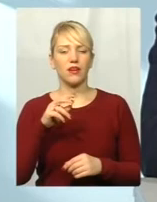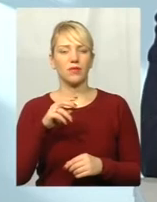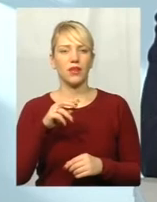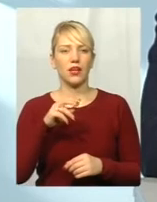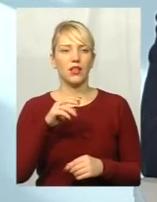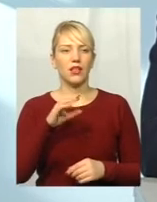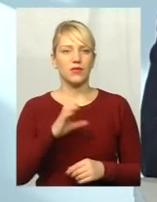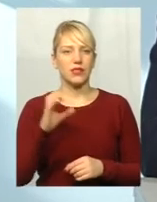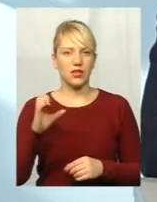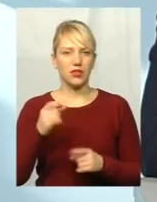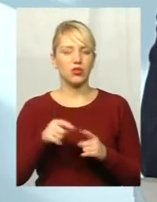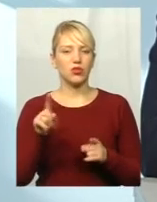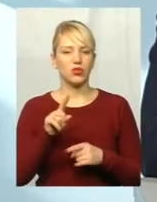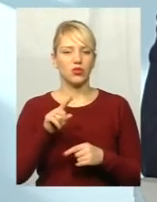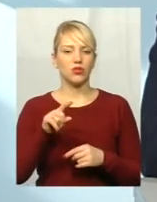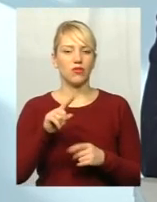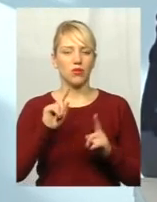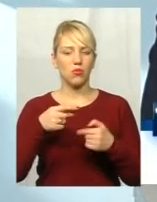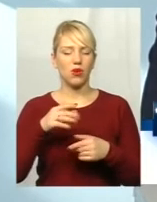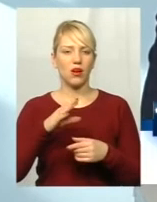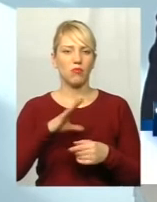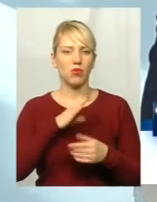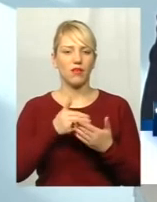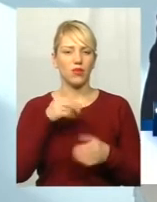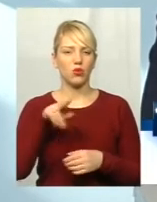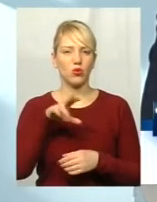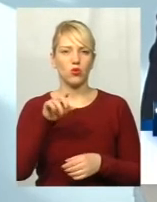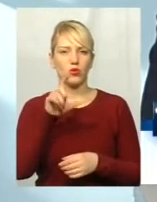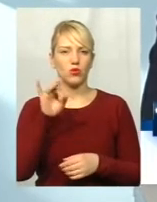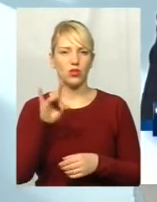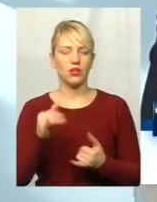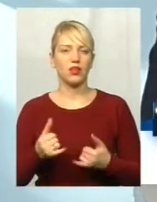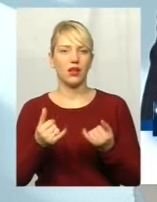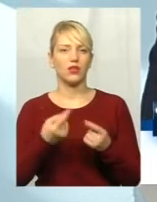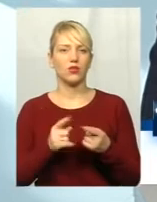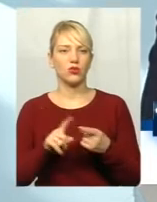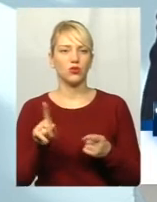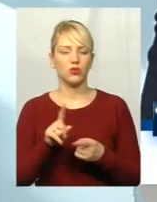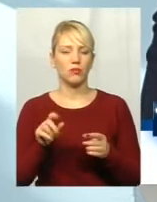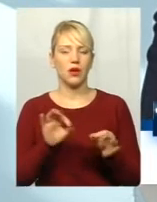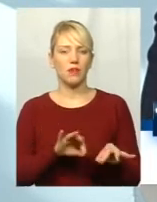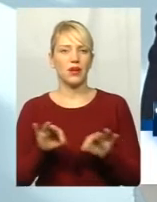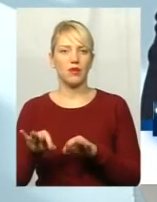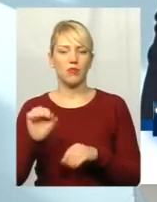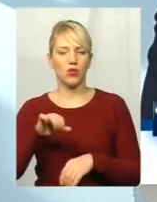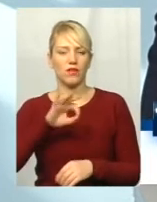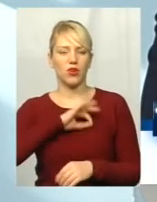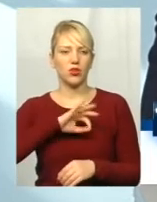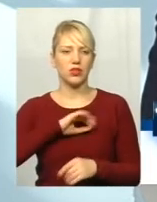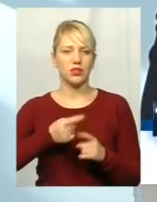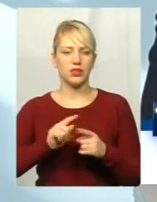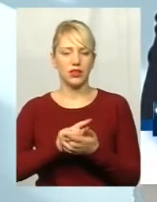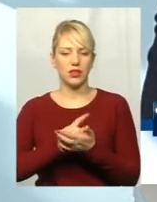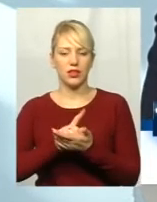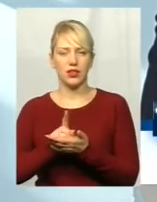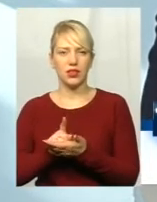до компанії «Дозор» це для того, щоб перевізники могли використовувати ті трекера, які вони ставили